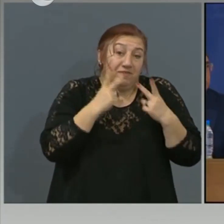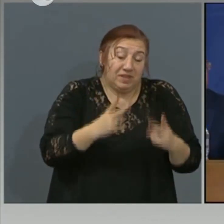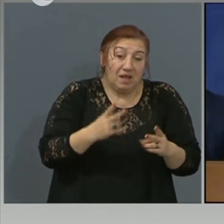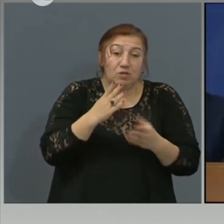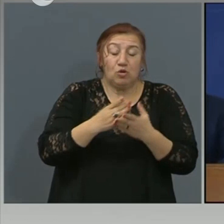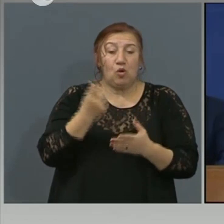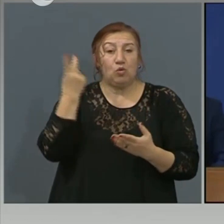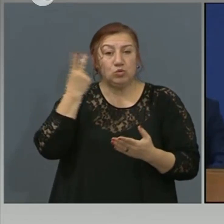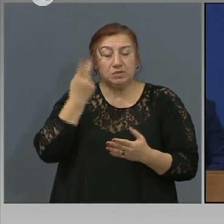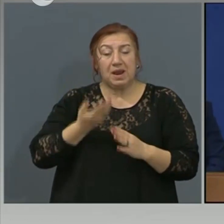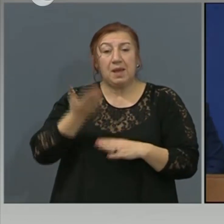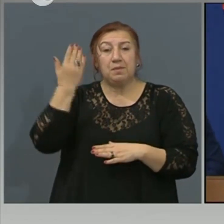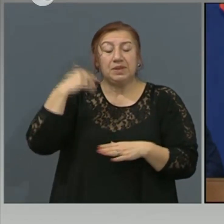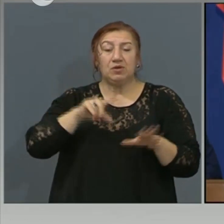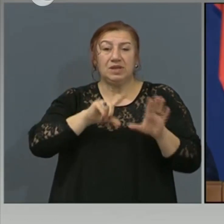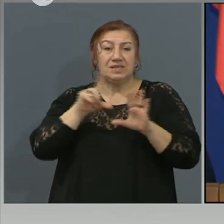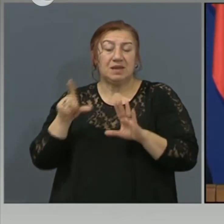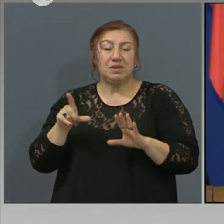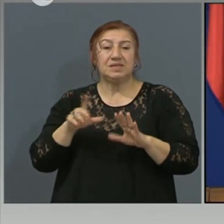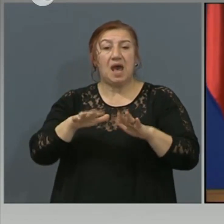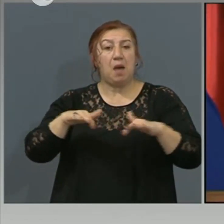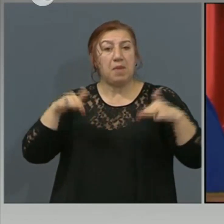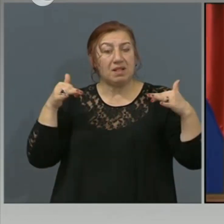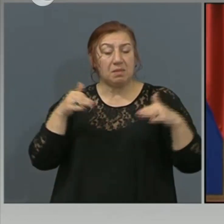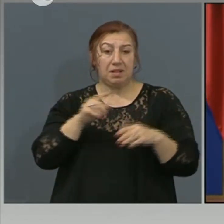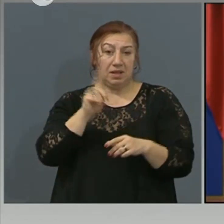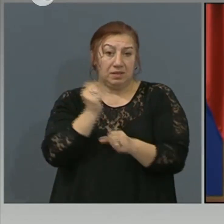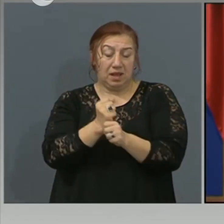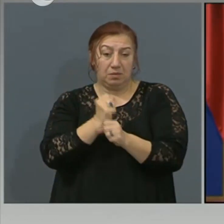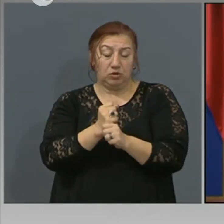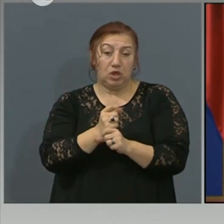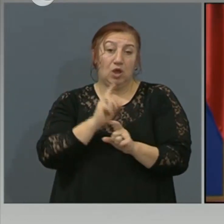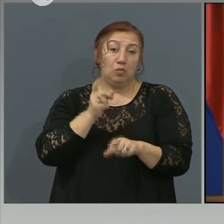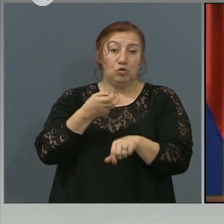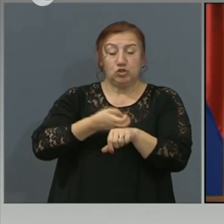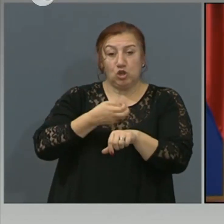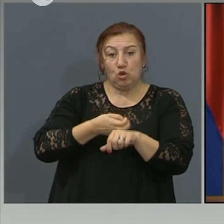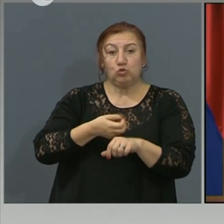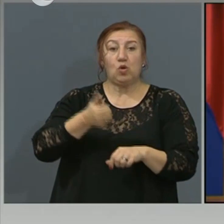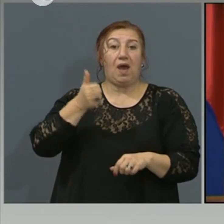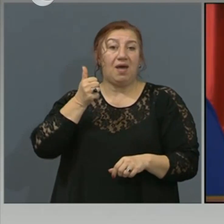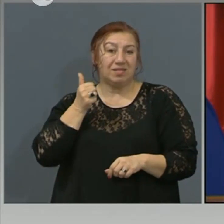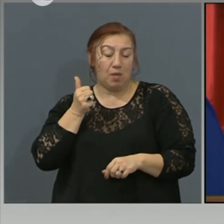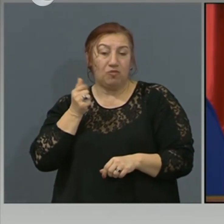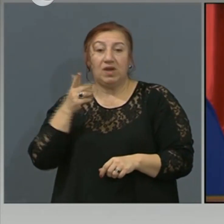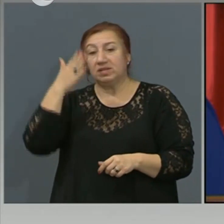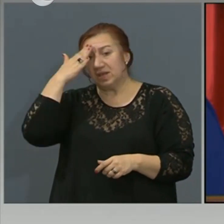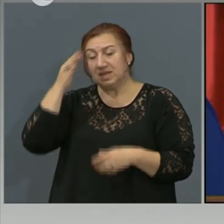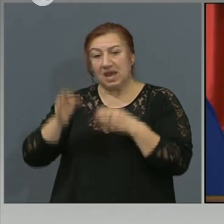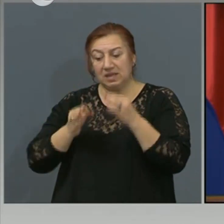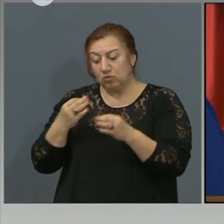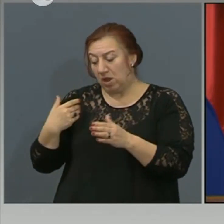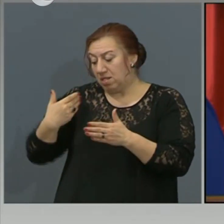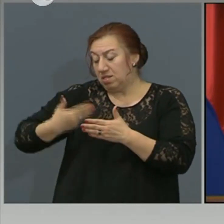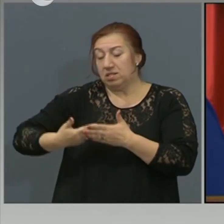седмица, четвъртък не работи парламента. Той може да... Ей, но той при това е бил. Адемов може да се е разболявал в периода и да не е